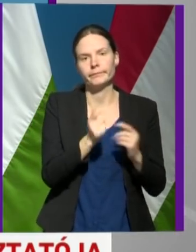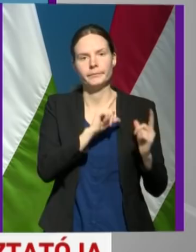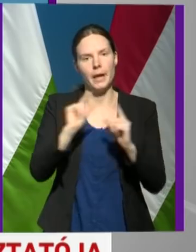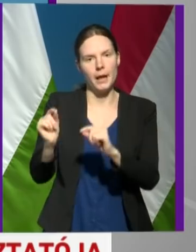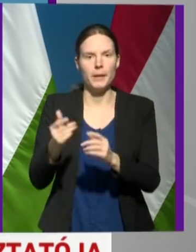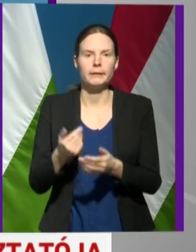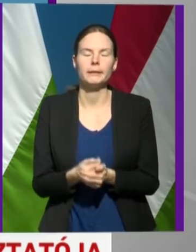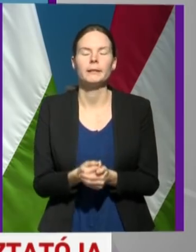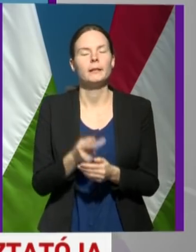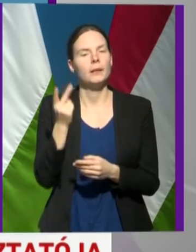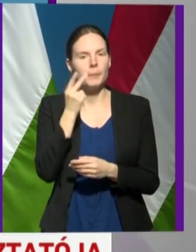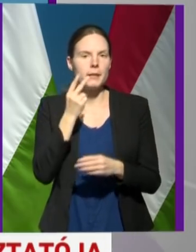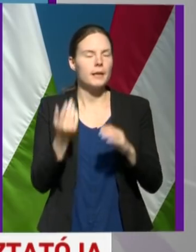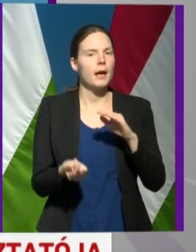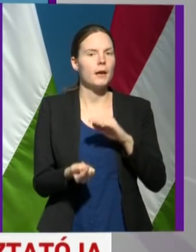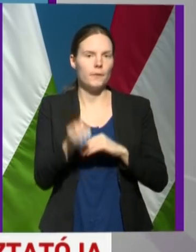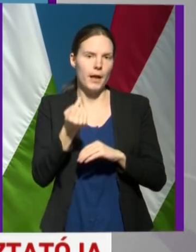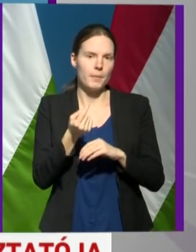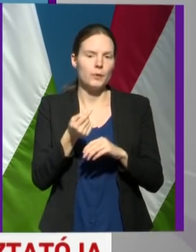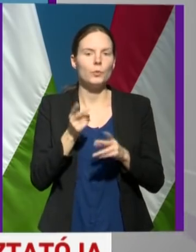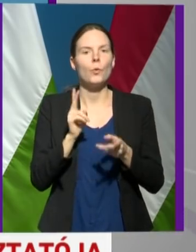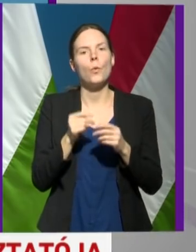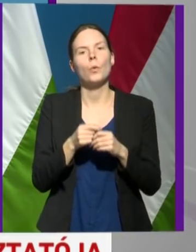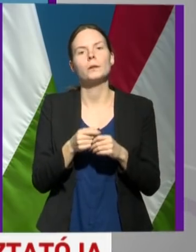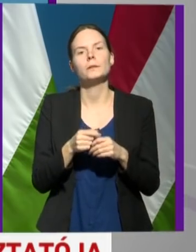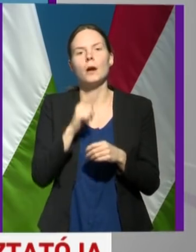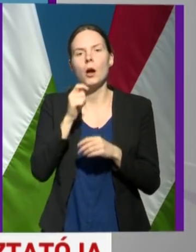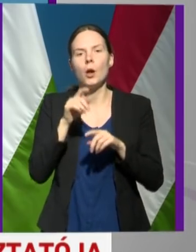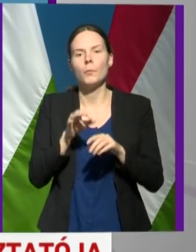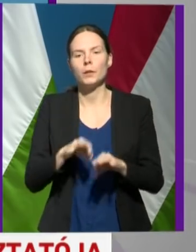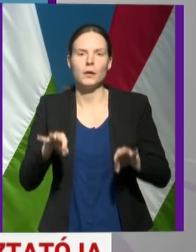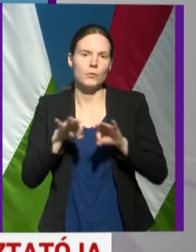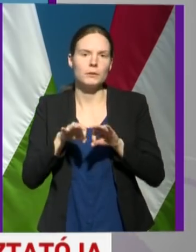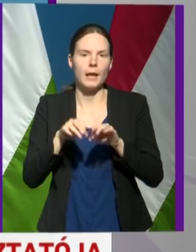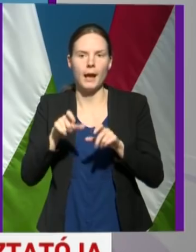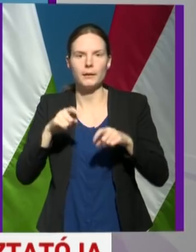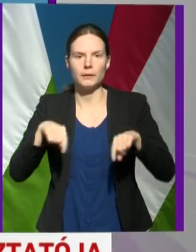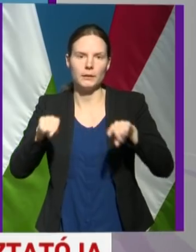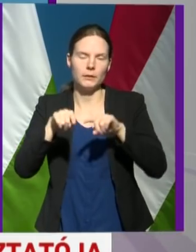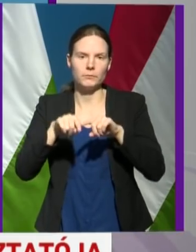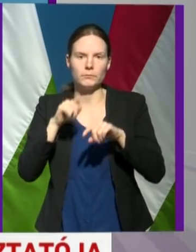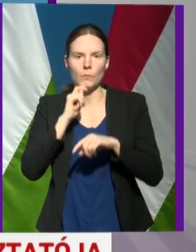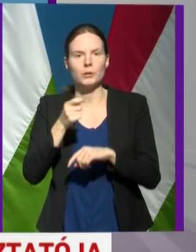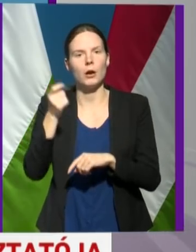Felmerülhet természetesen az is, hogy honfitársaink haza utaznak ezekről a területekről.